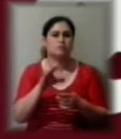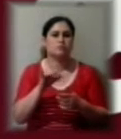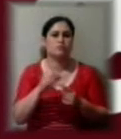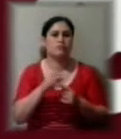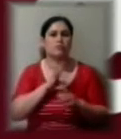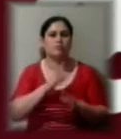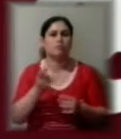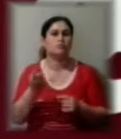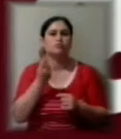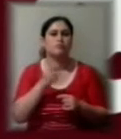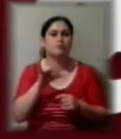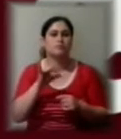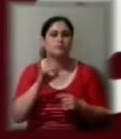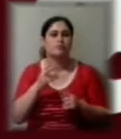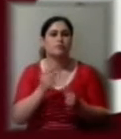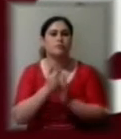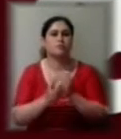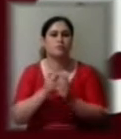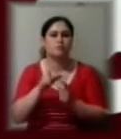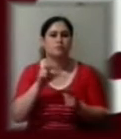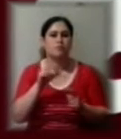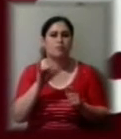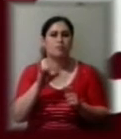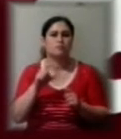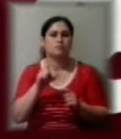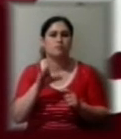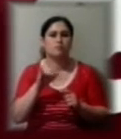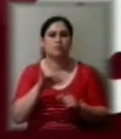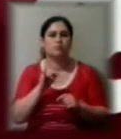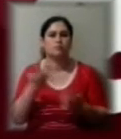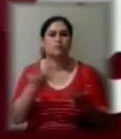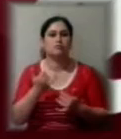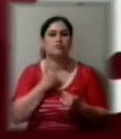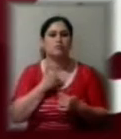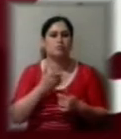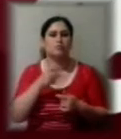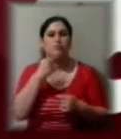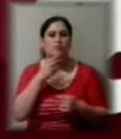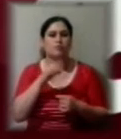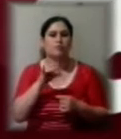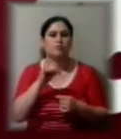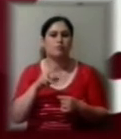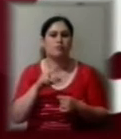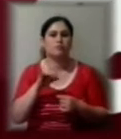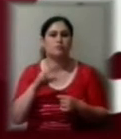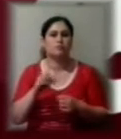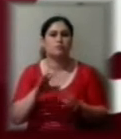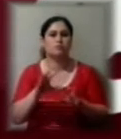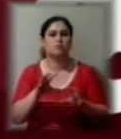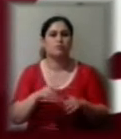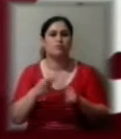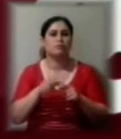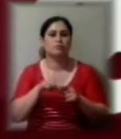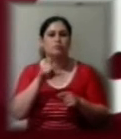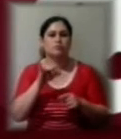не має передбачати застосування застави. Не було жодних пістав для зміни запобіжного заходу. якщо в